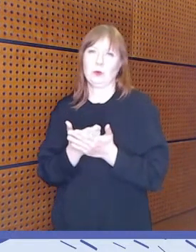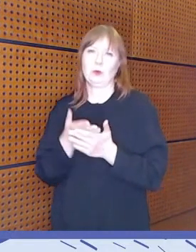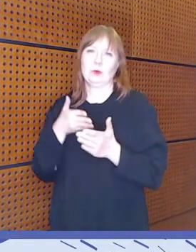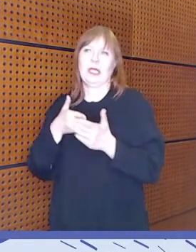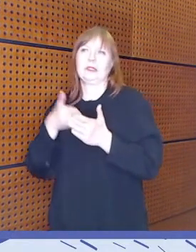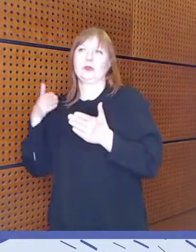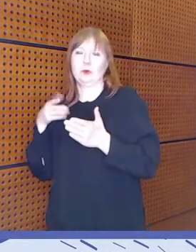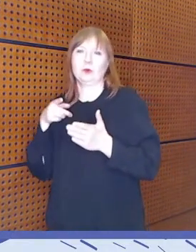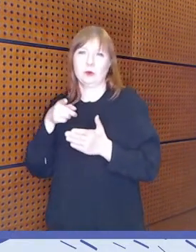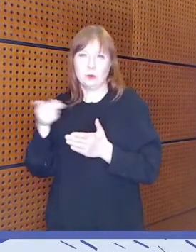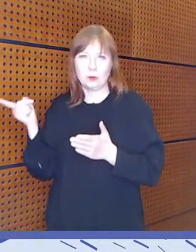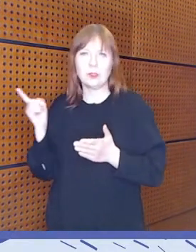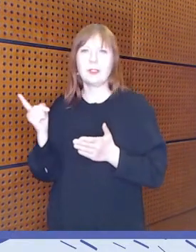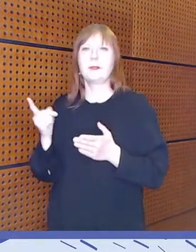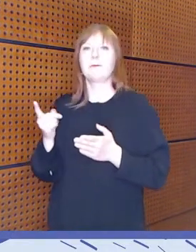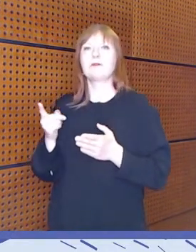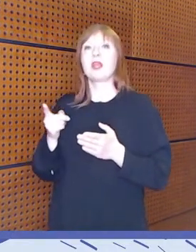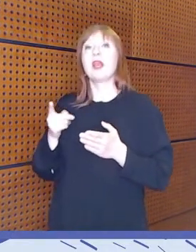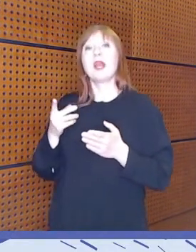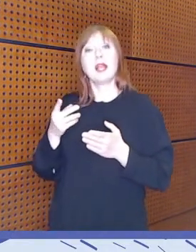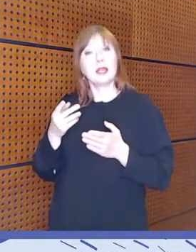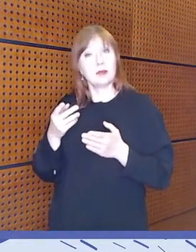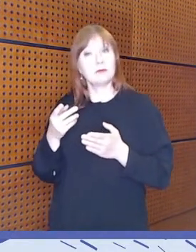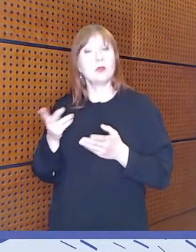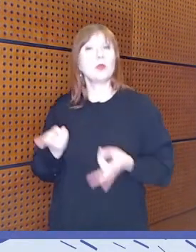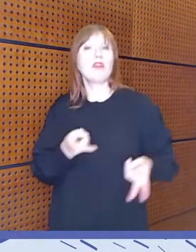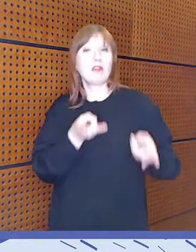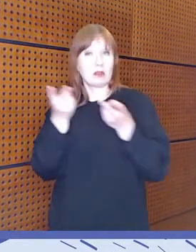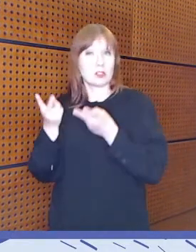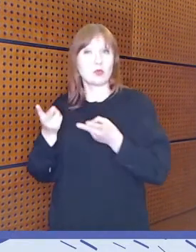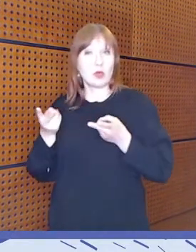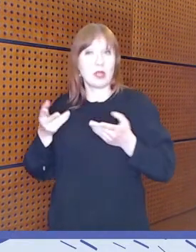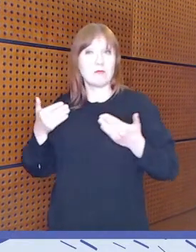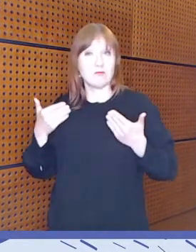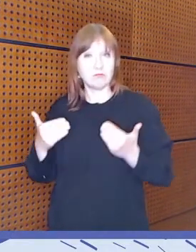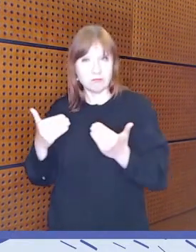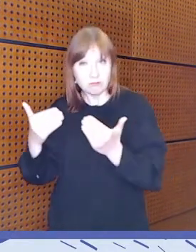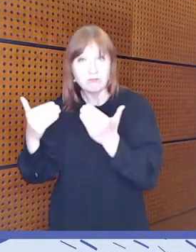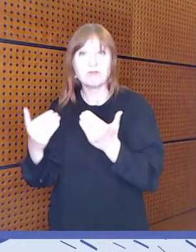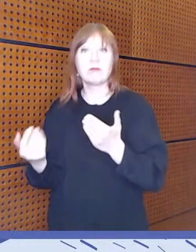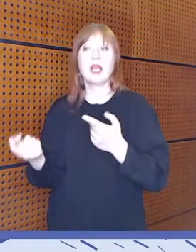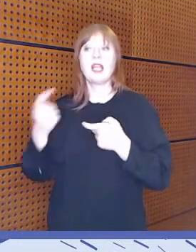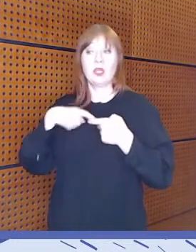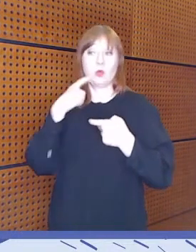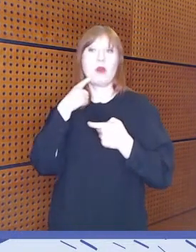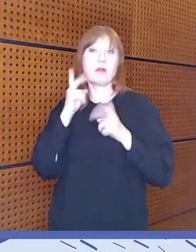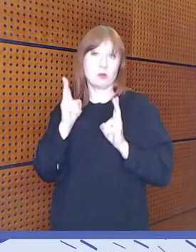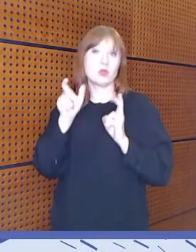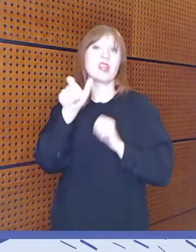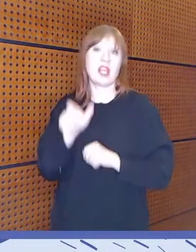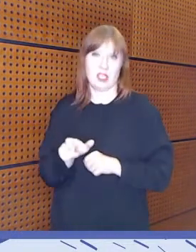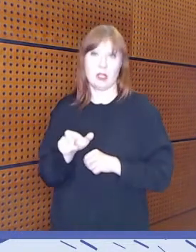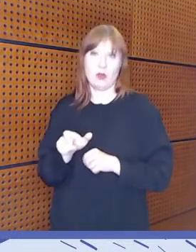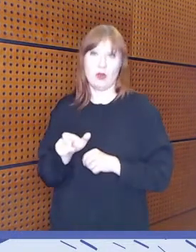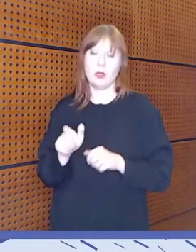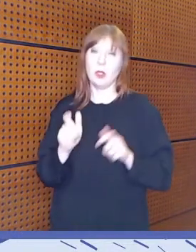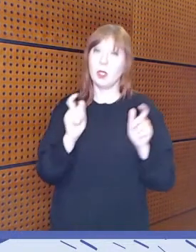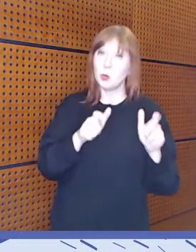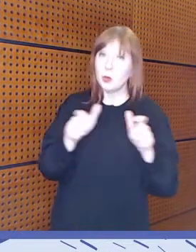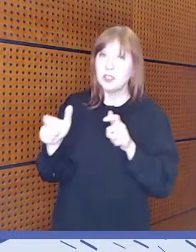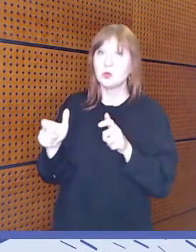Käytännössä yhdenvertaisuuden edistäminen on myös tosi henkilösidonnaista, että yhdistyksissä, järjestöissä,